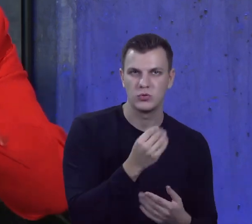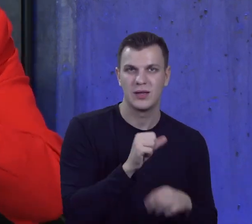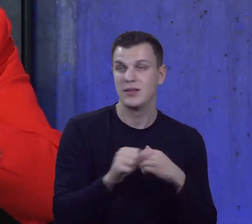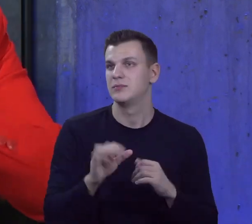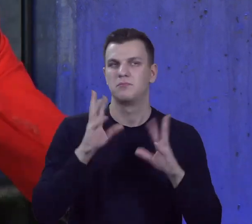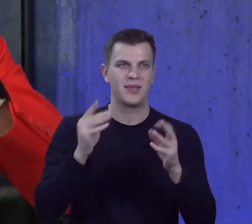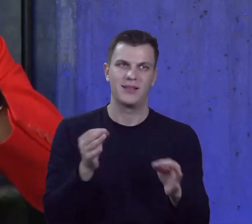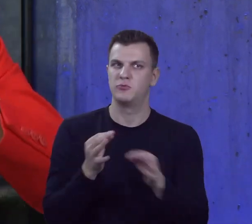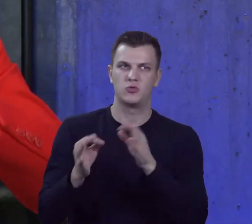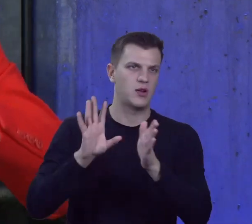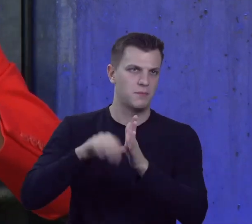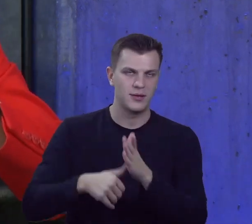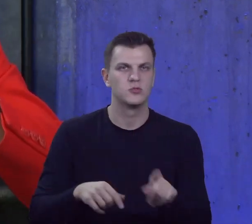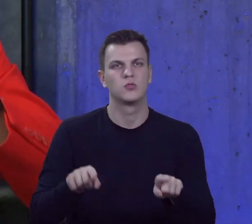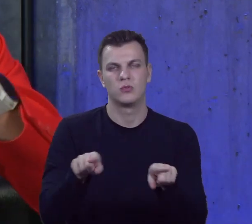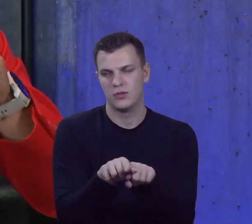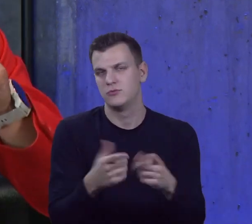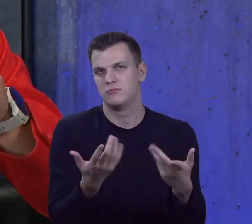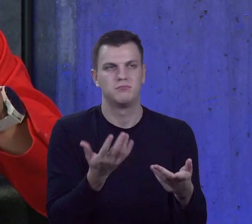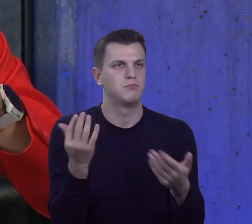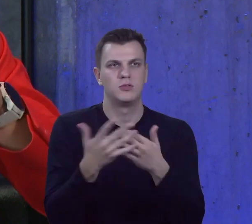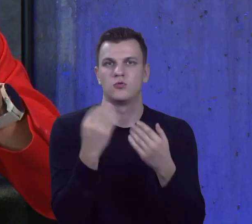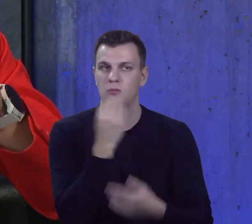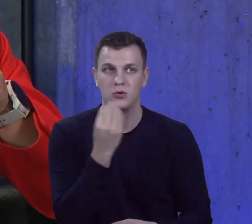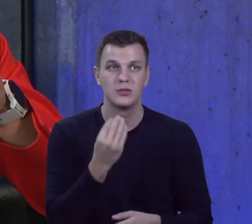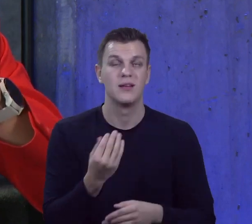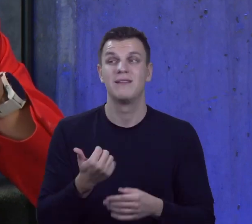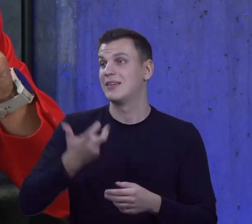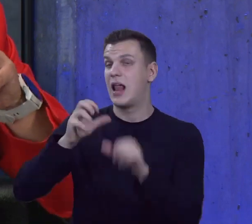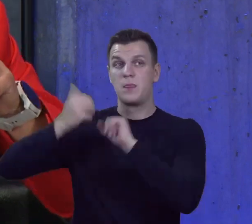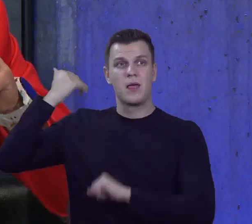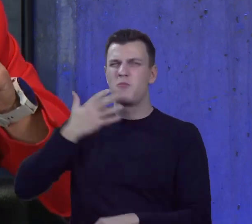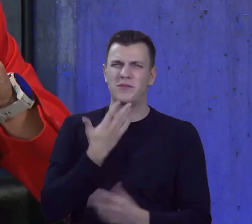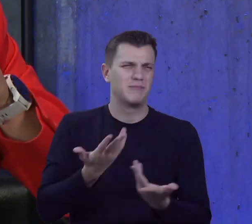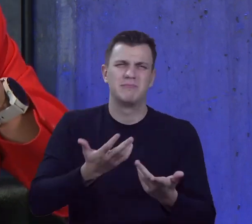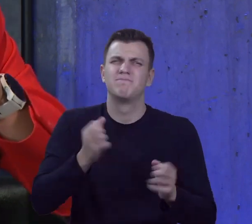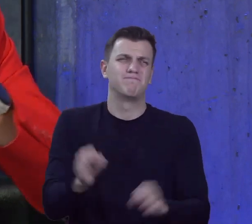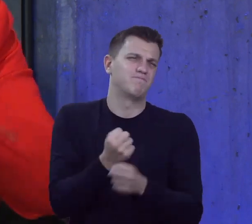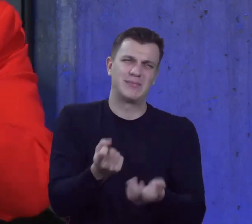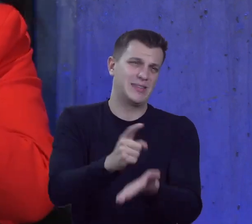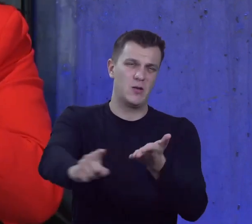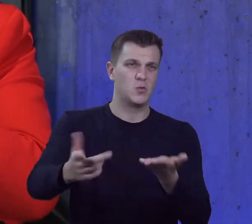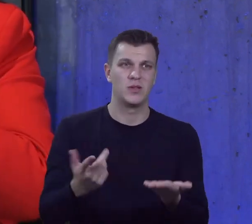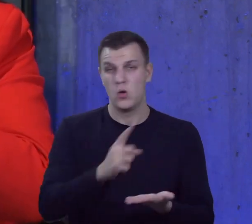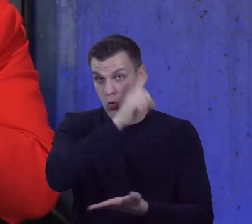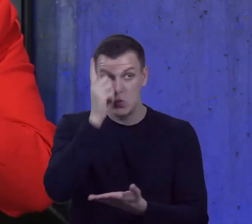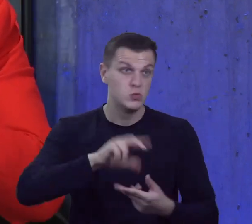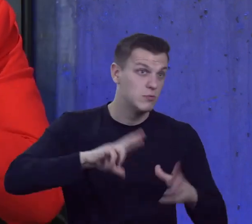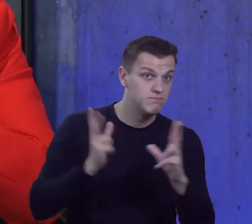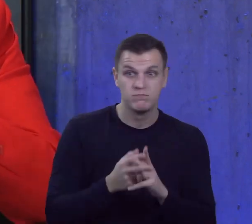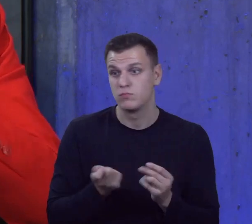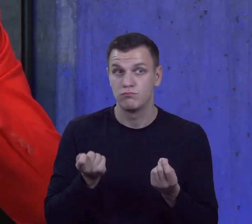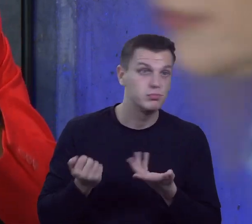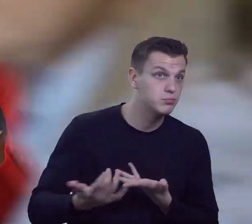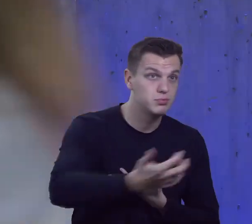lądzie. Parę lat temu mówiono, to się nie uda. To się na pewno nie uda. Ludzie nigdy nie zorganizują się i nie zbiorą pieniędzy na